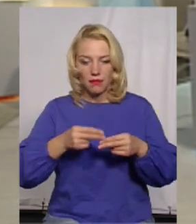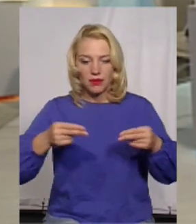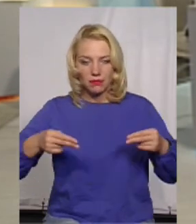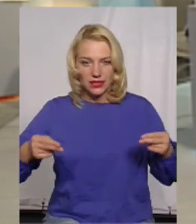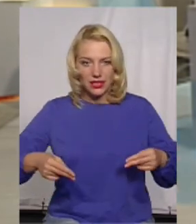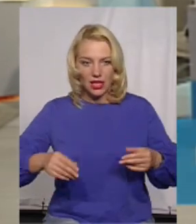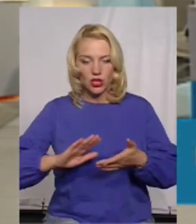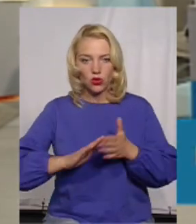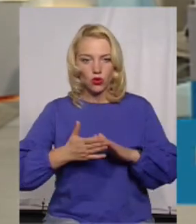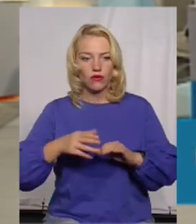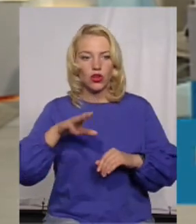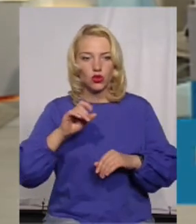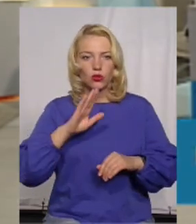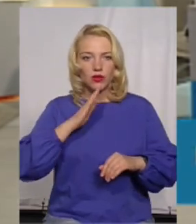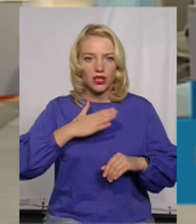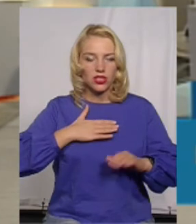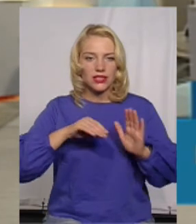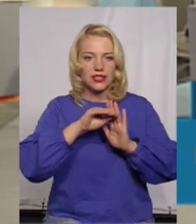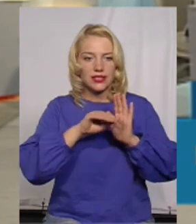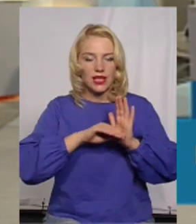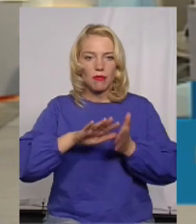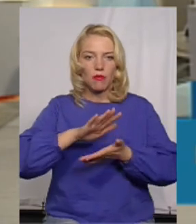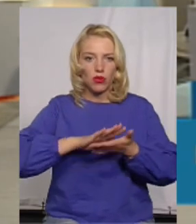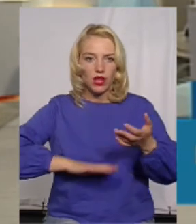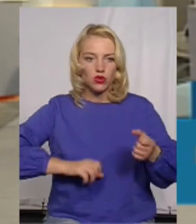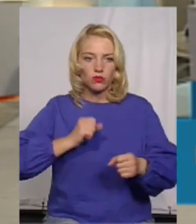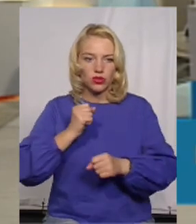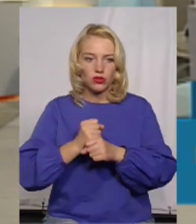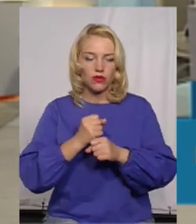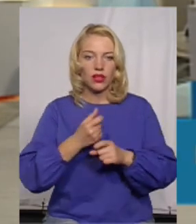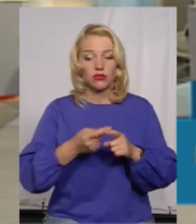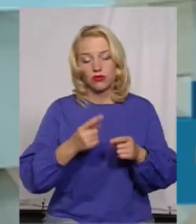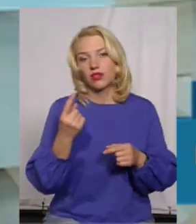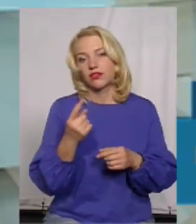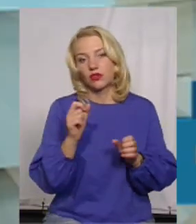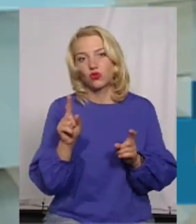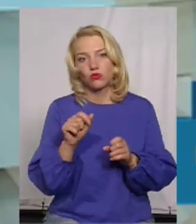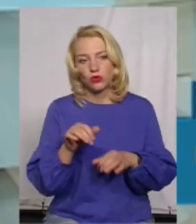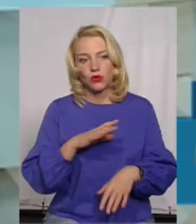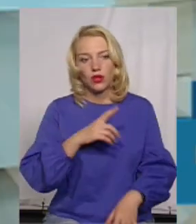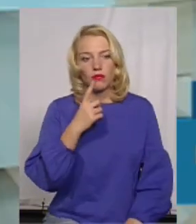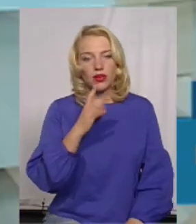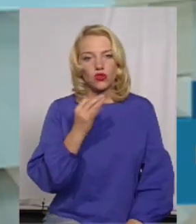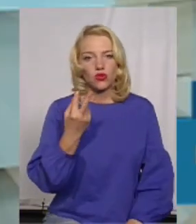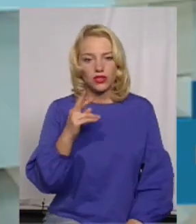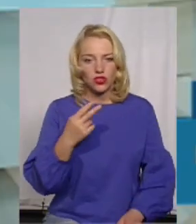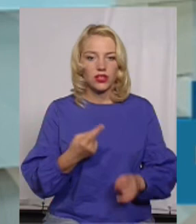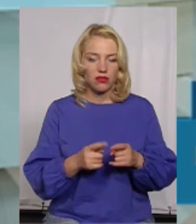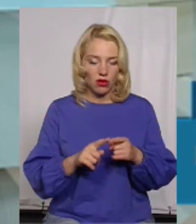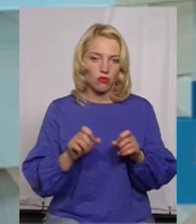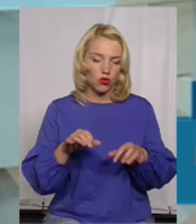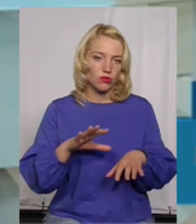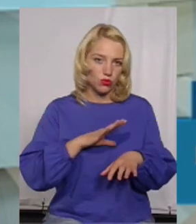працювала в нормальному, звичному режимі. Ну, оце от єдине, що з 1 січня, в принципі, таке от в газовій сфері може